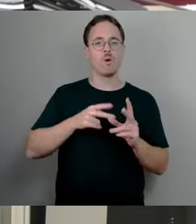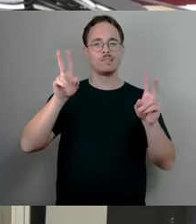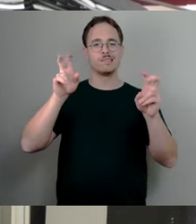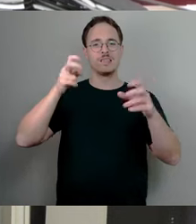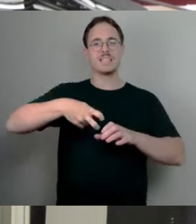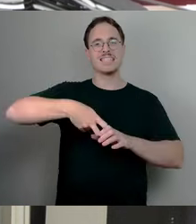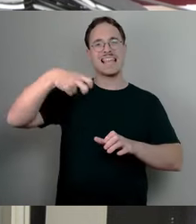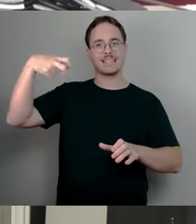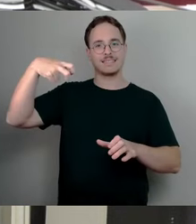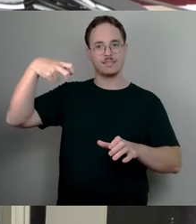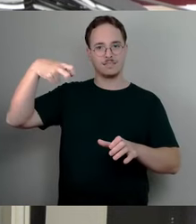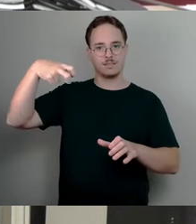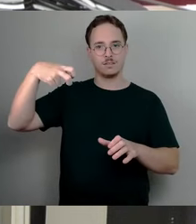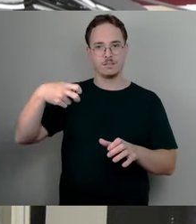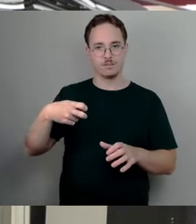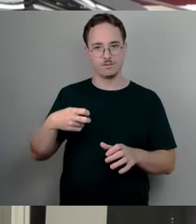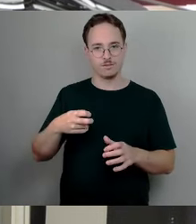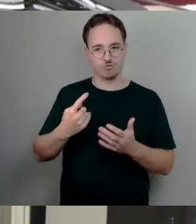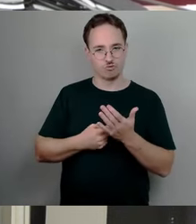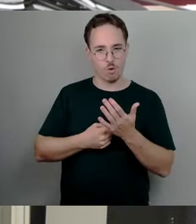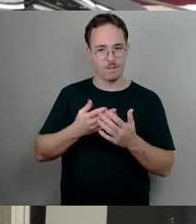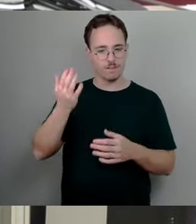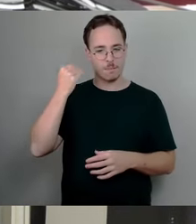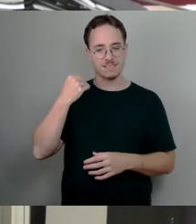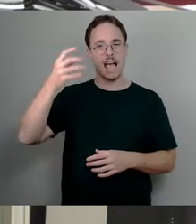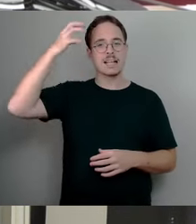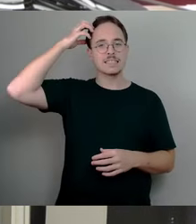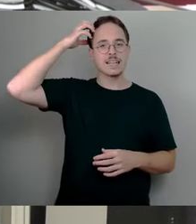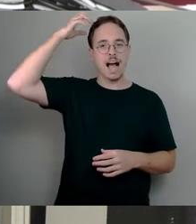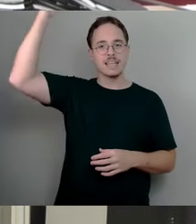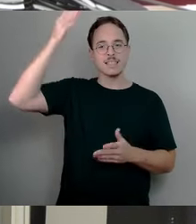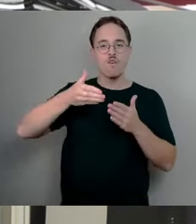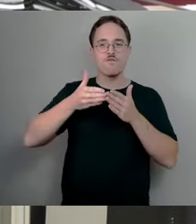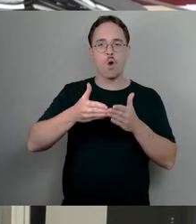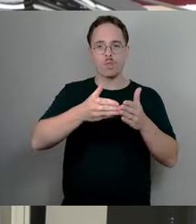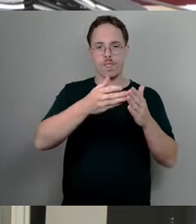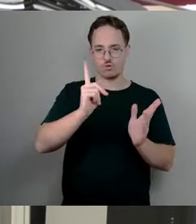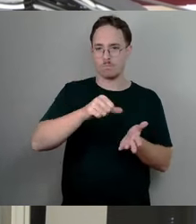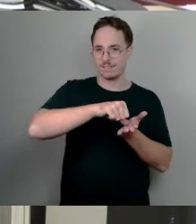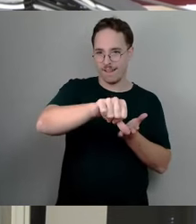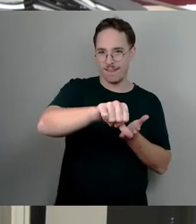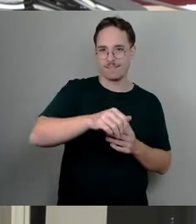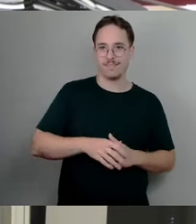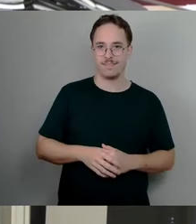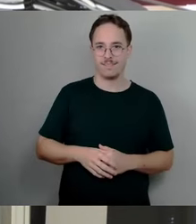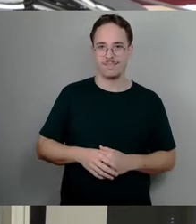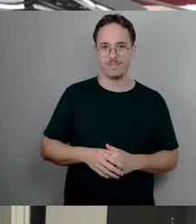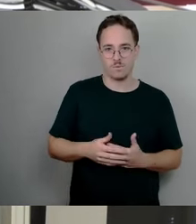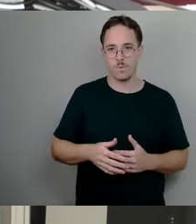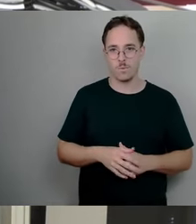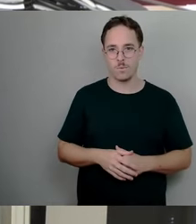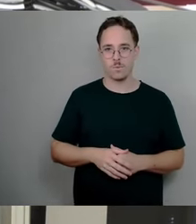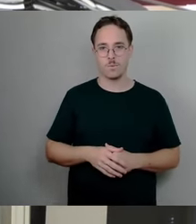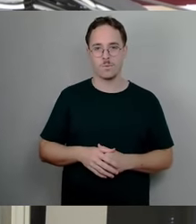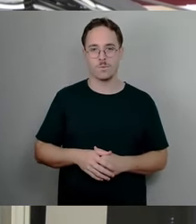Aber ich glaube, die älteste Steuer, die vielleicht die meisten kennen es gar nicht, das ist die Akzise, das ist die Mehrwertsteuer, die wurde mal hier in Sachsen